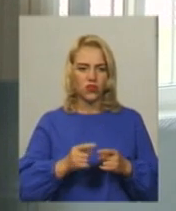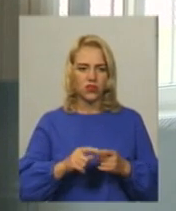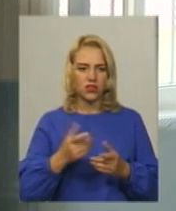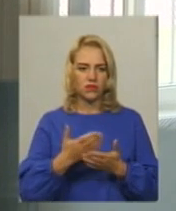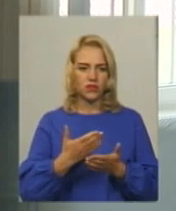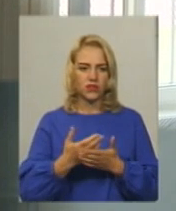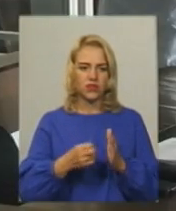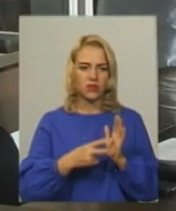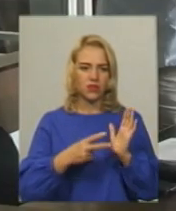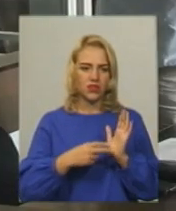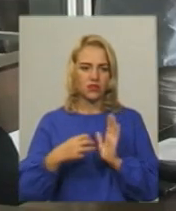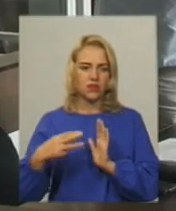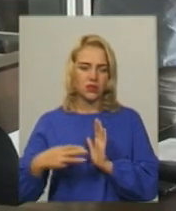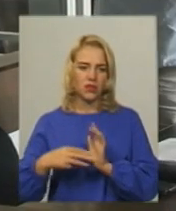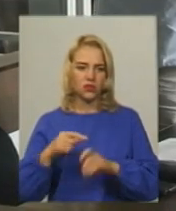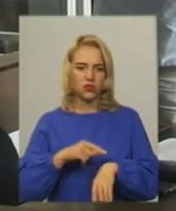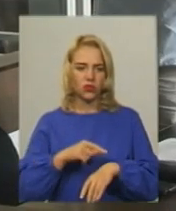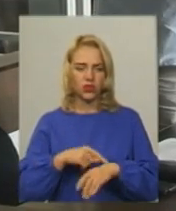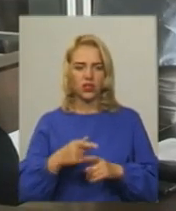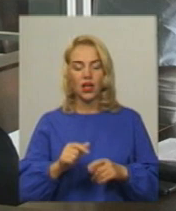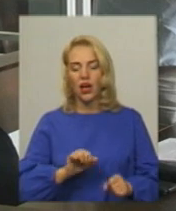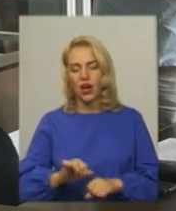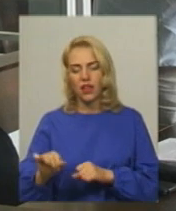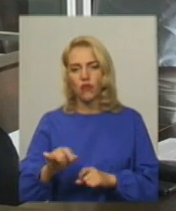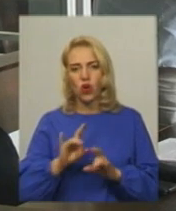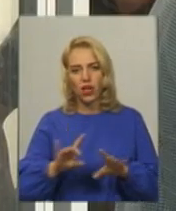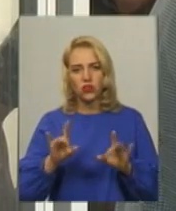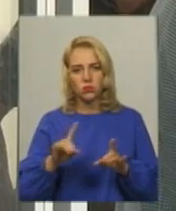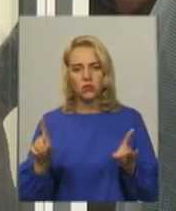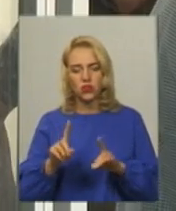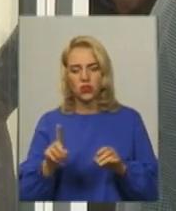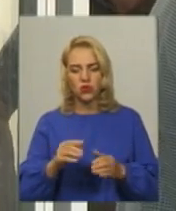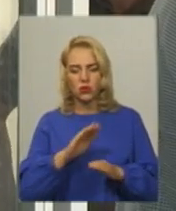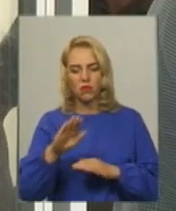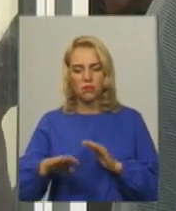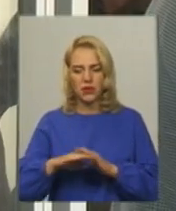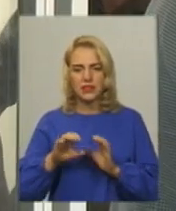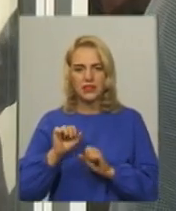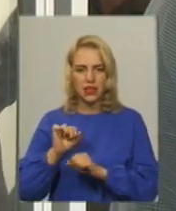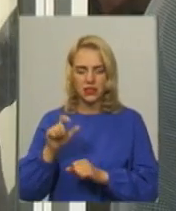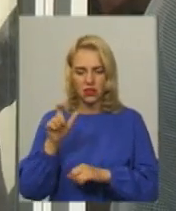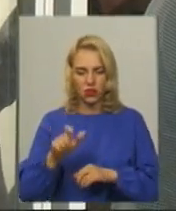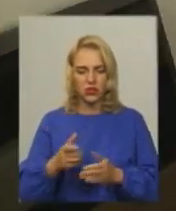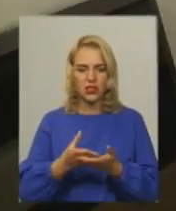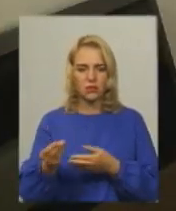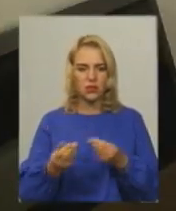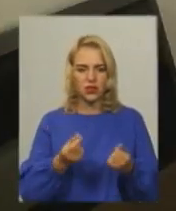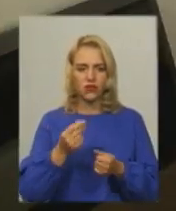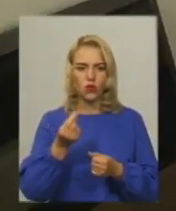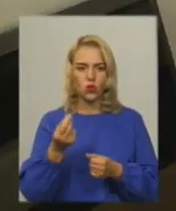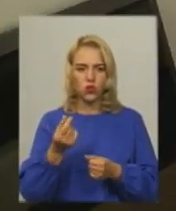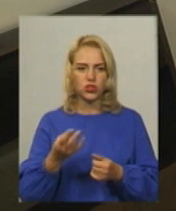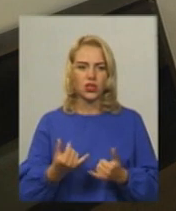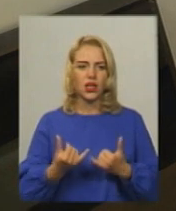-18 години Адвокат підозрюваного розповів, його підзахисний виплатив майже 500 тисяч гривень Моральної та матеріальної компенсації